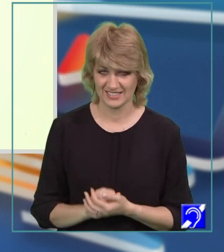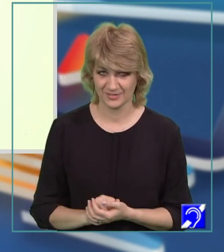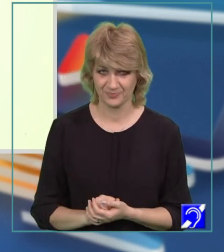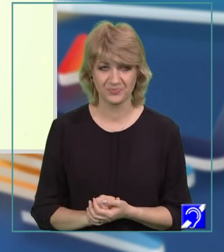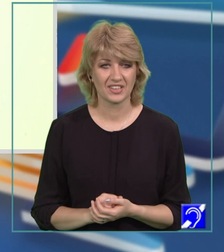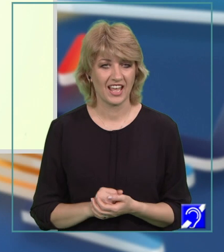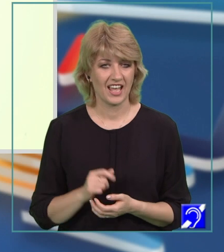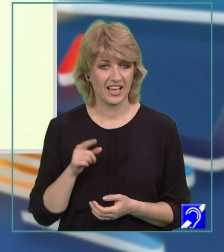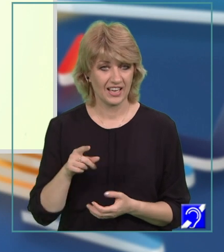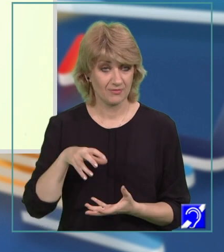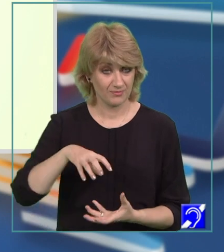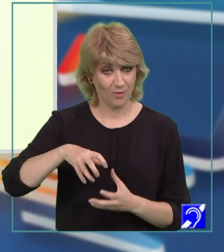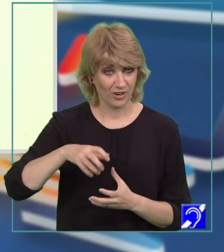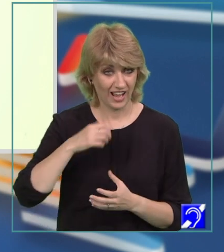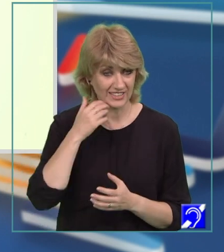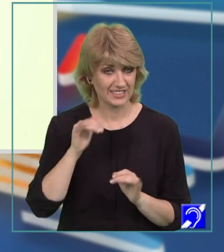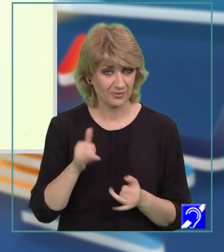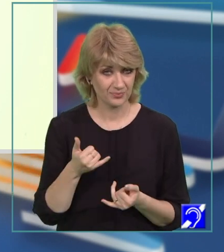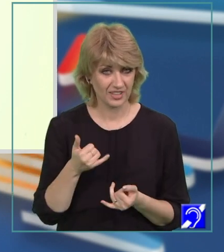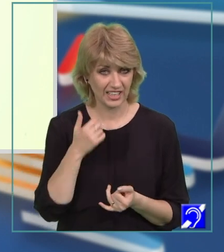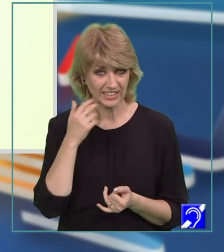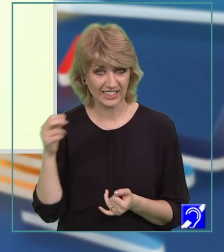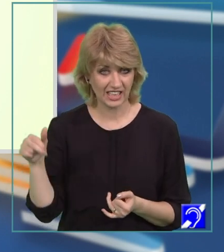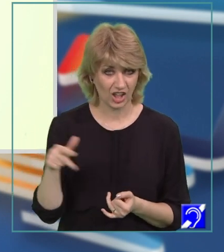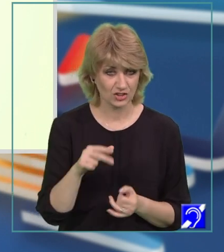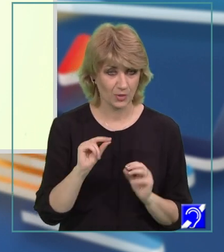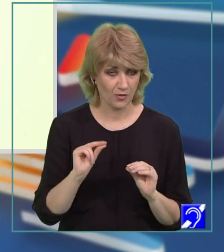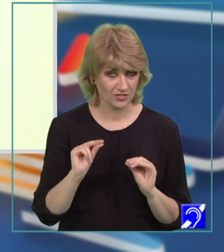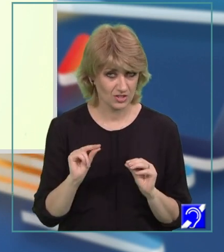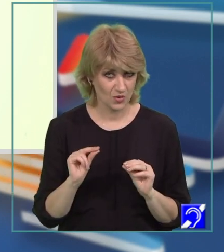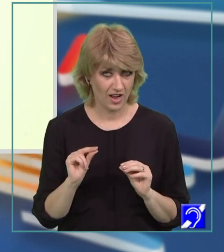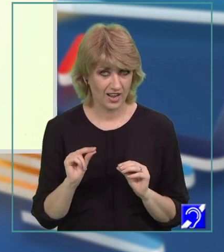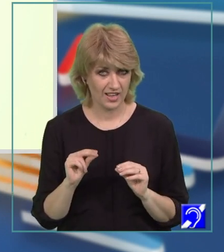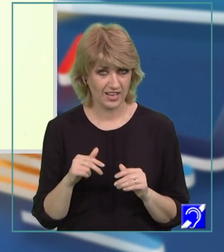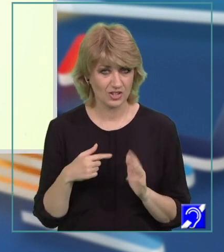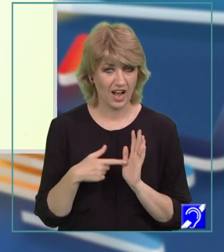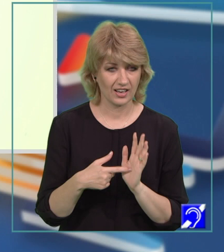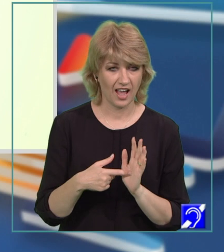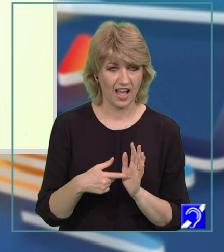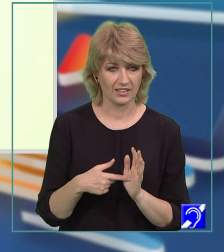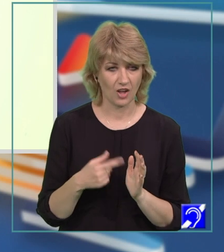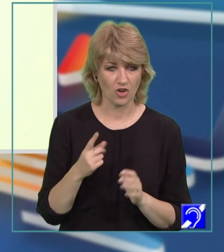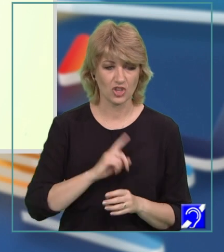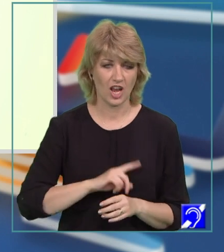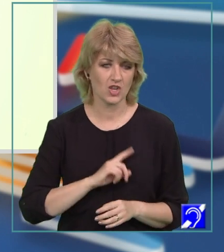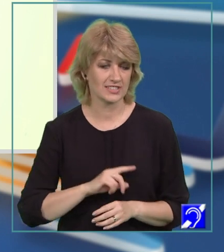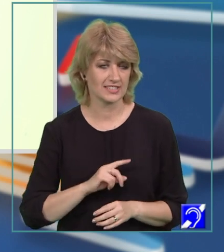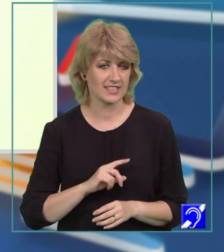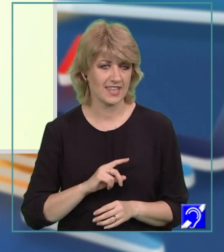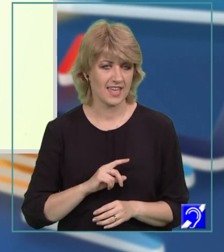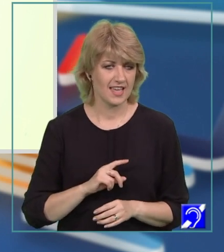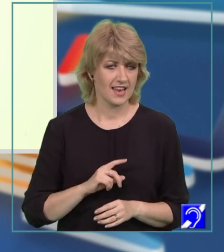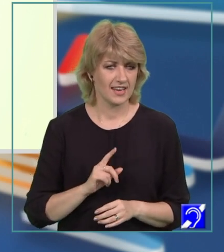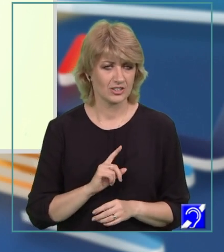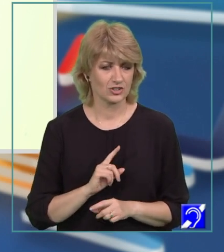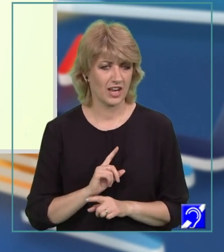În scena borcanului când trece de zire își dă în vileag o gelozie mocnită, evident neașteptată